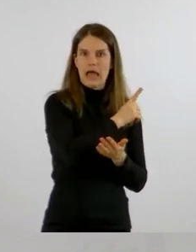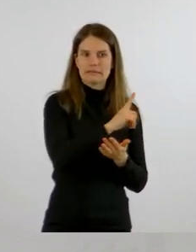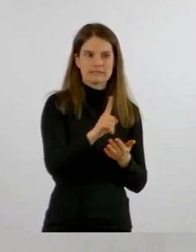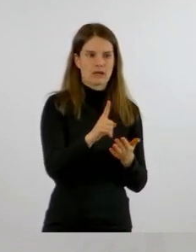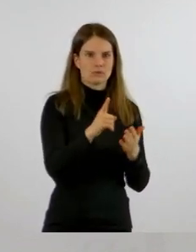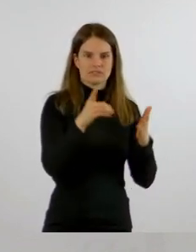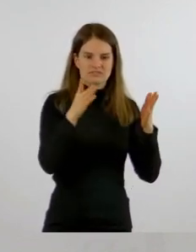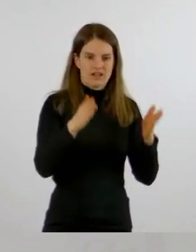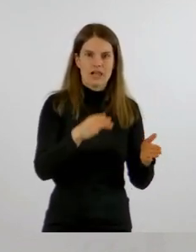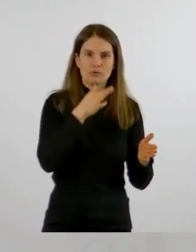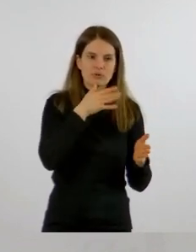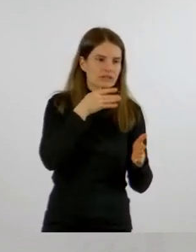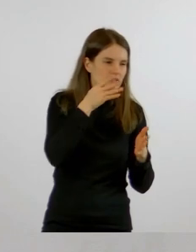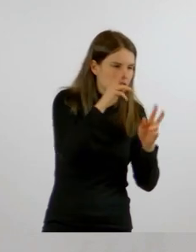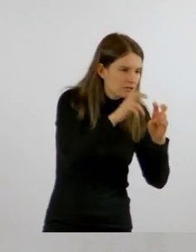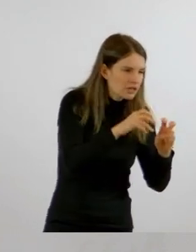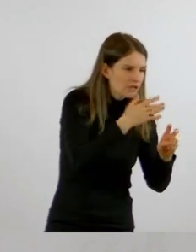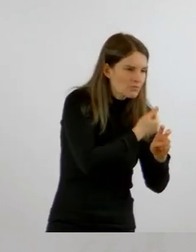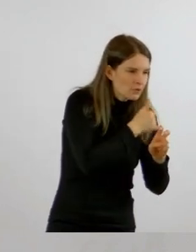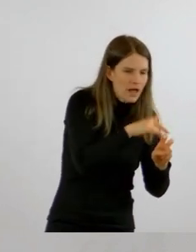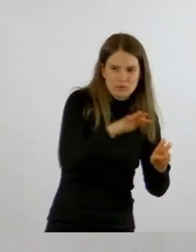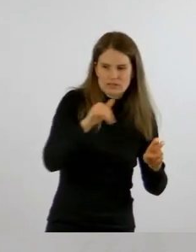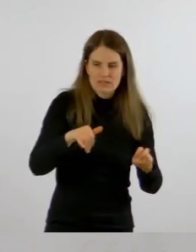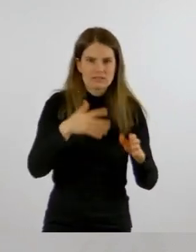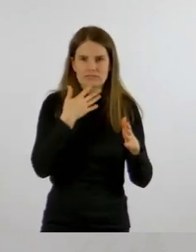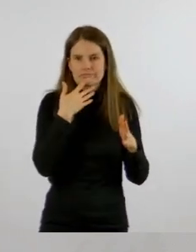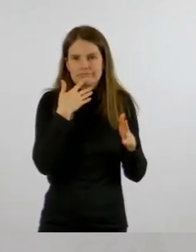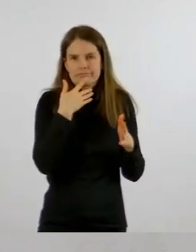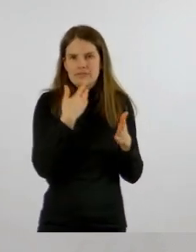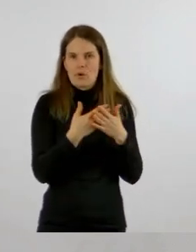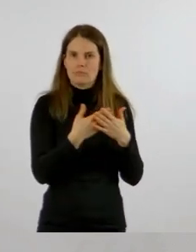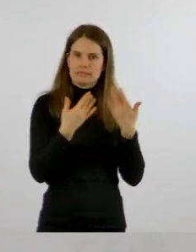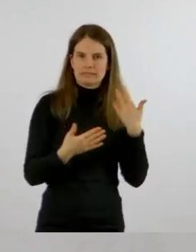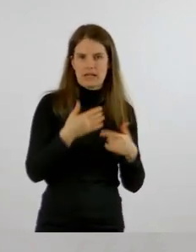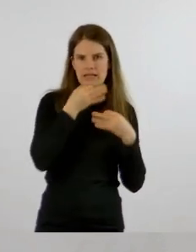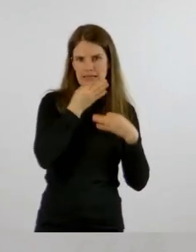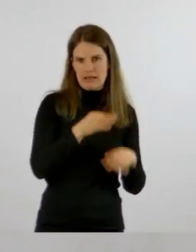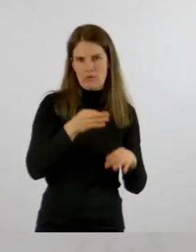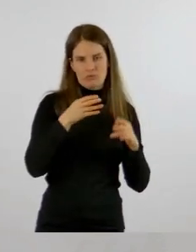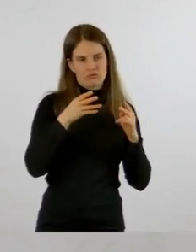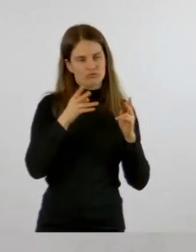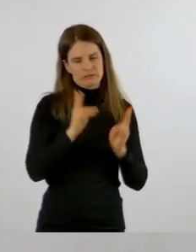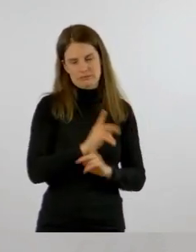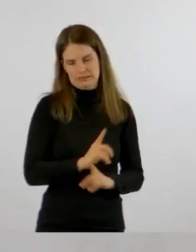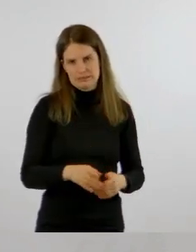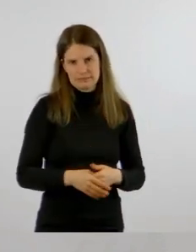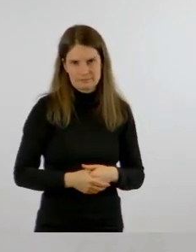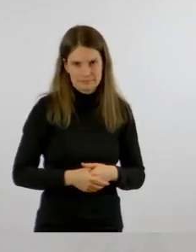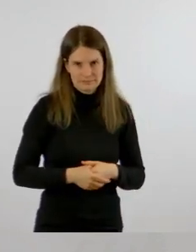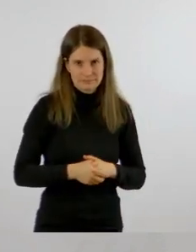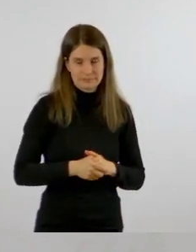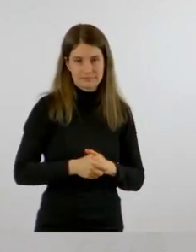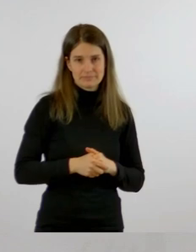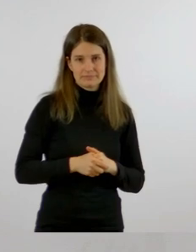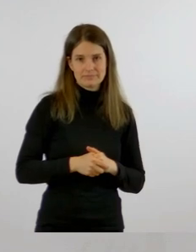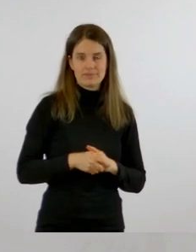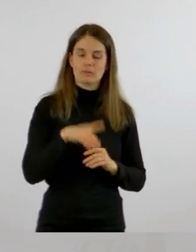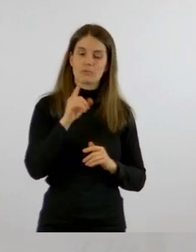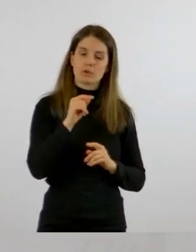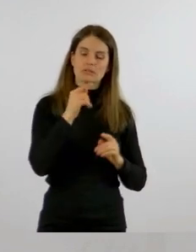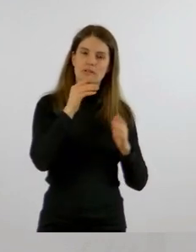haben, wird also diese Zahl nicht genau stimmen. Wir sollten also mit den aktuellen